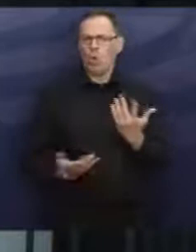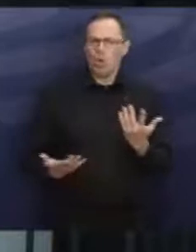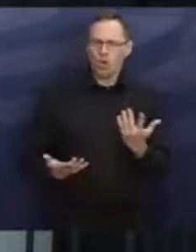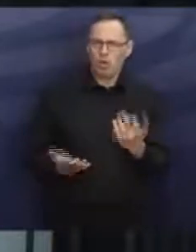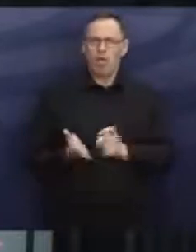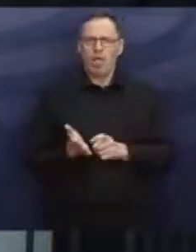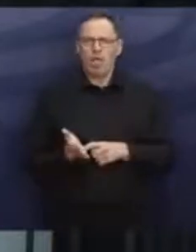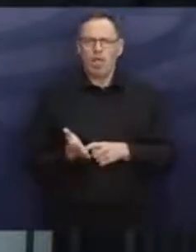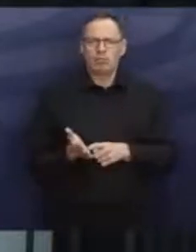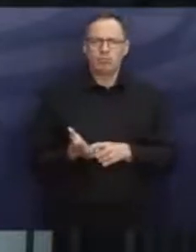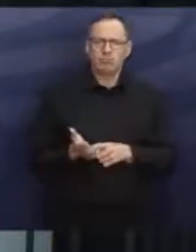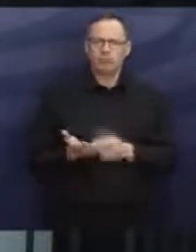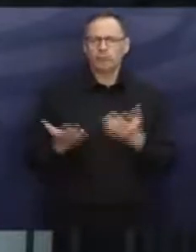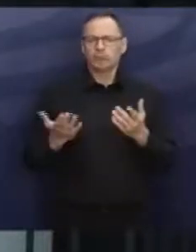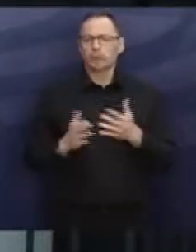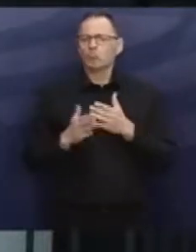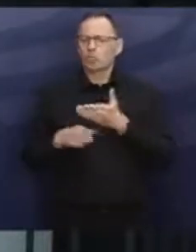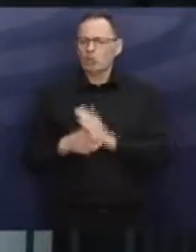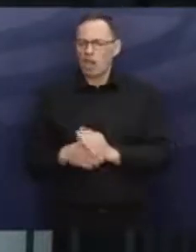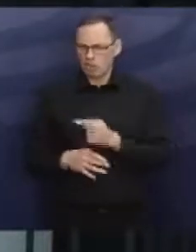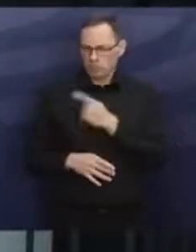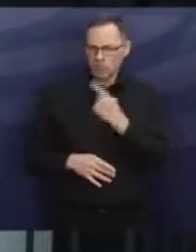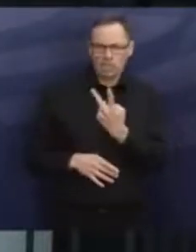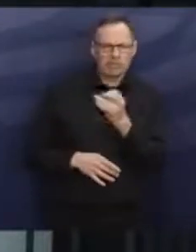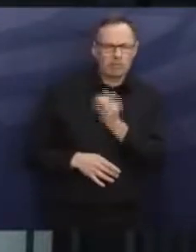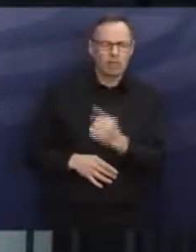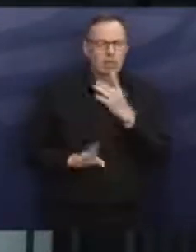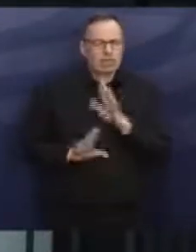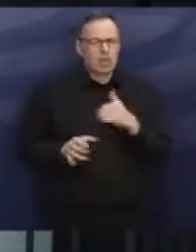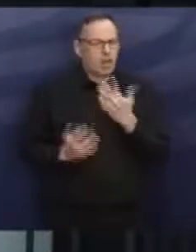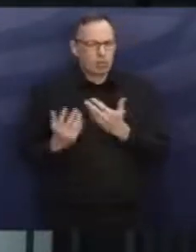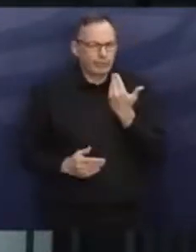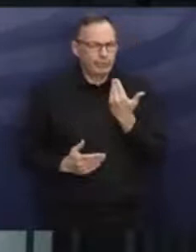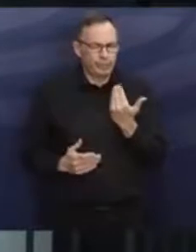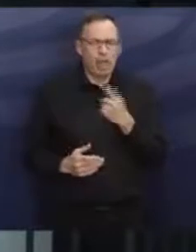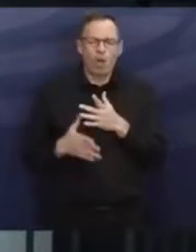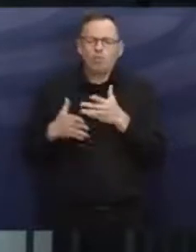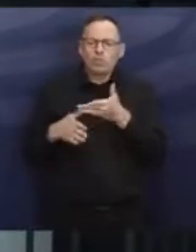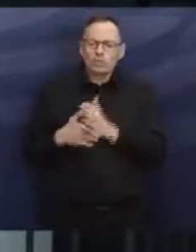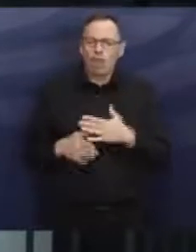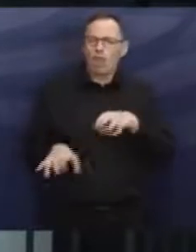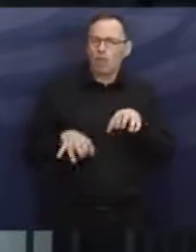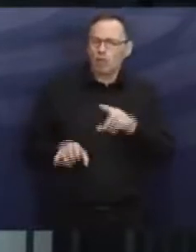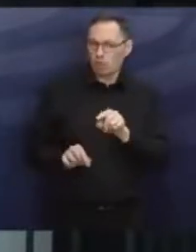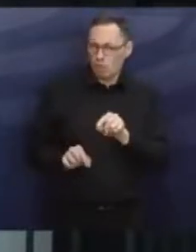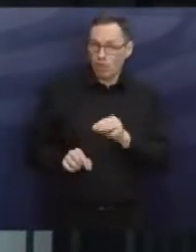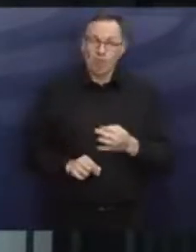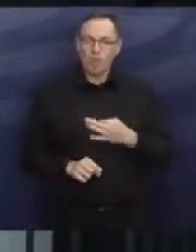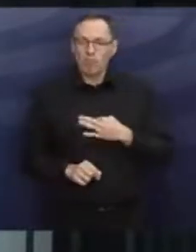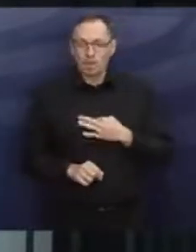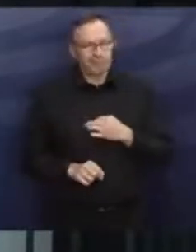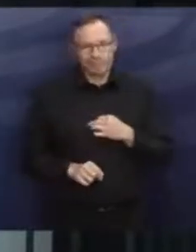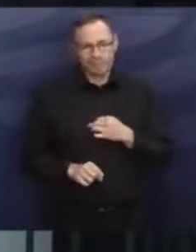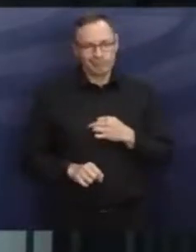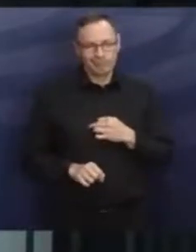weil sie ja einen Großteil, 20, ich habe es nicht so ausgerechnet, aber einen Großteil unseres Hausseit bedeutet. Für mich ist das nicht das Maß.